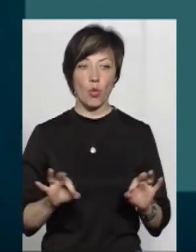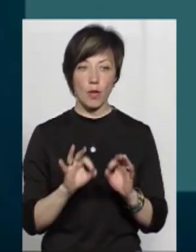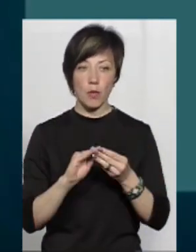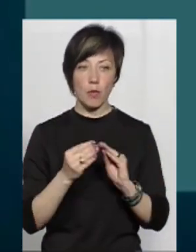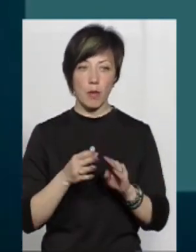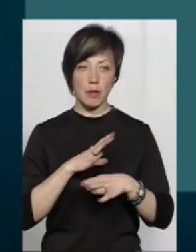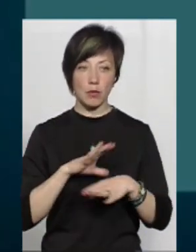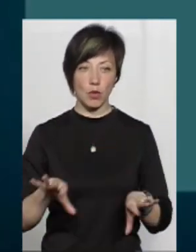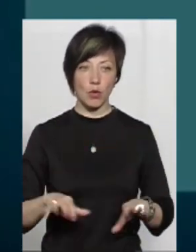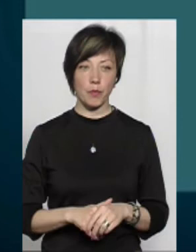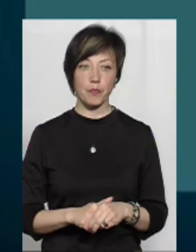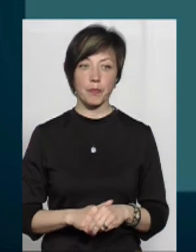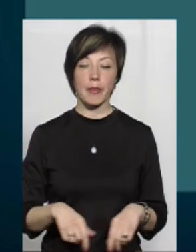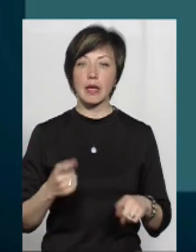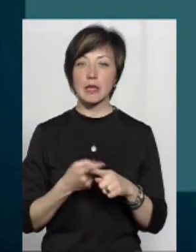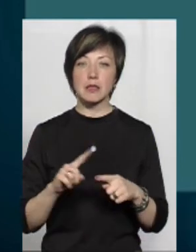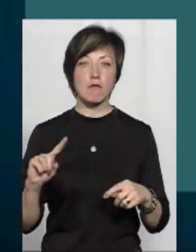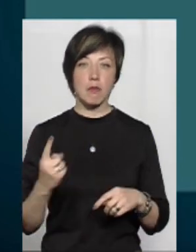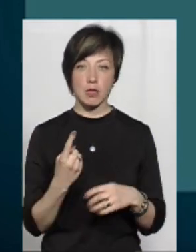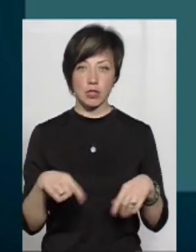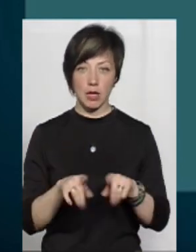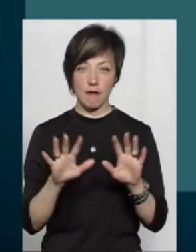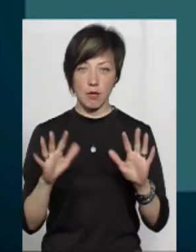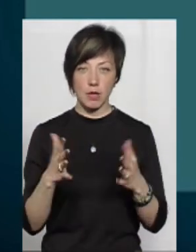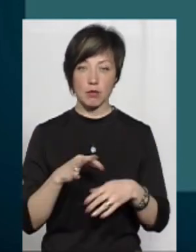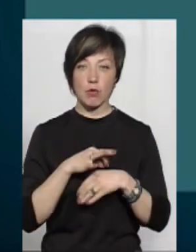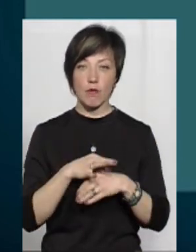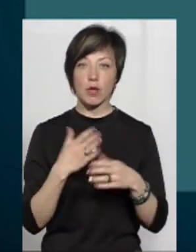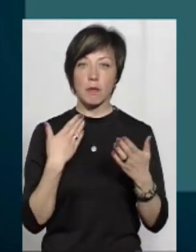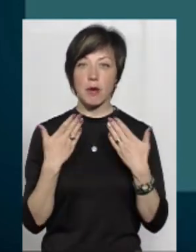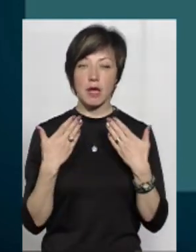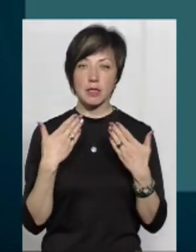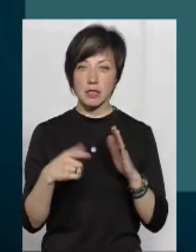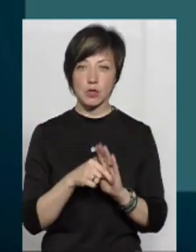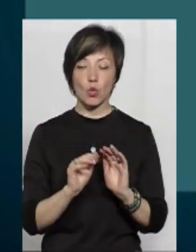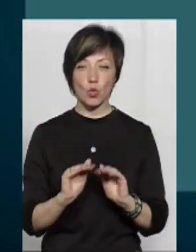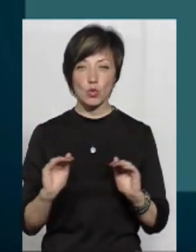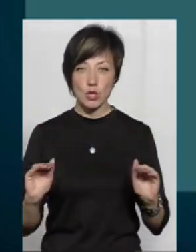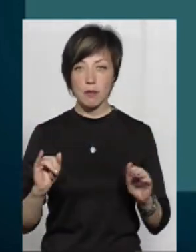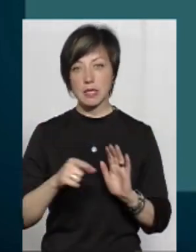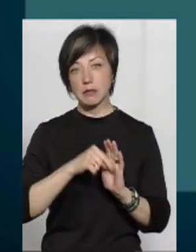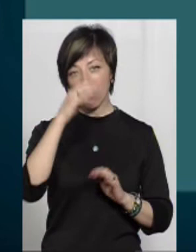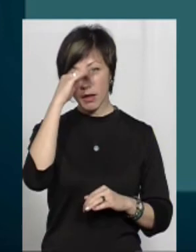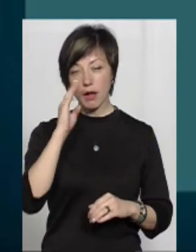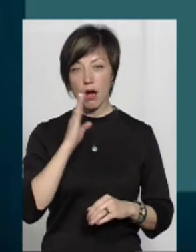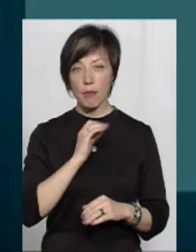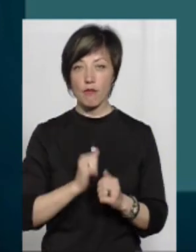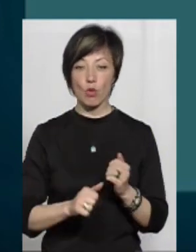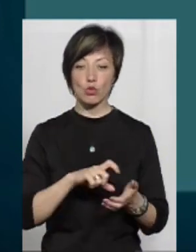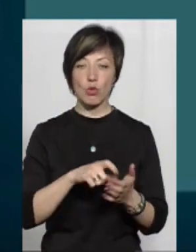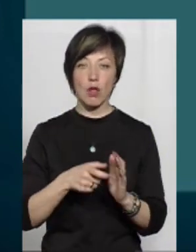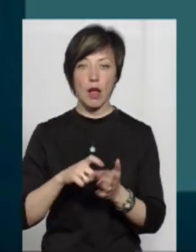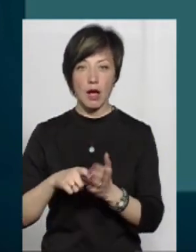проблем не було. Це перший такий випадок. Проводили бесіди із учнями, із батьками в кожному